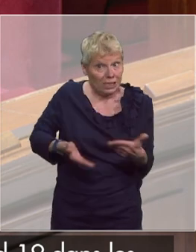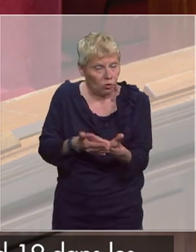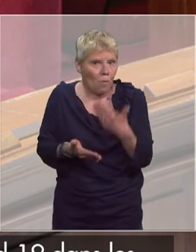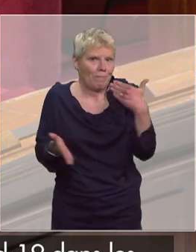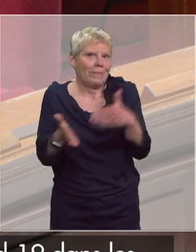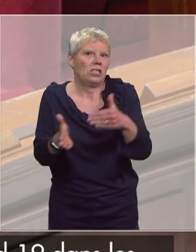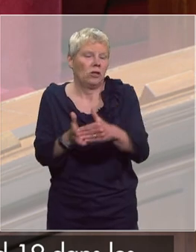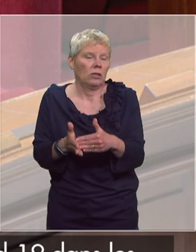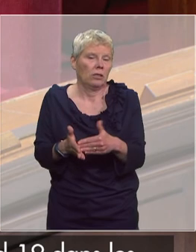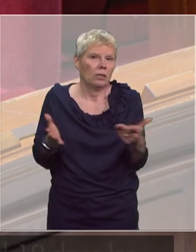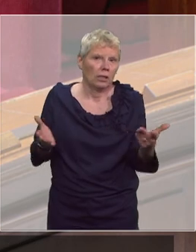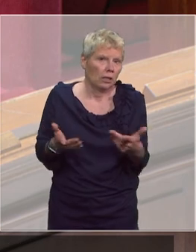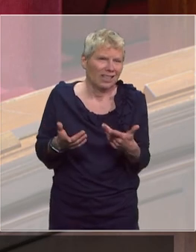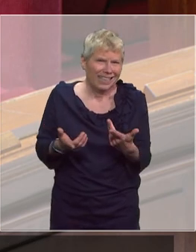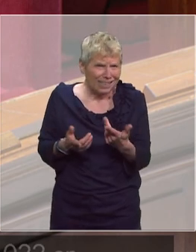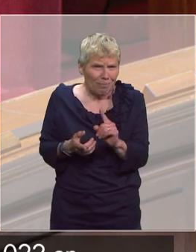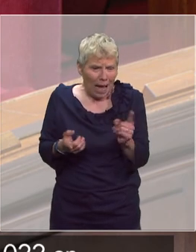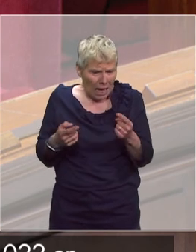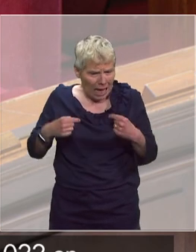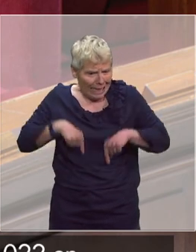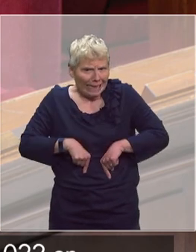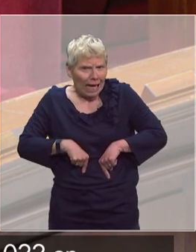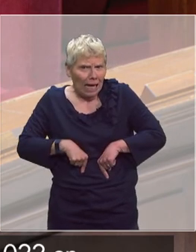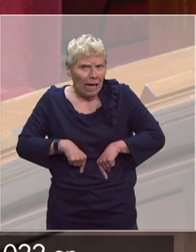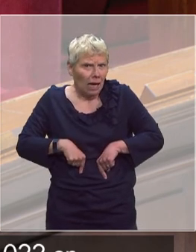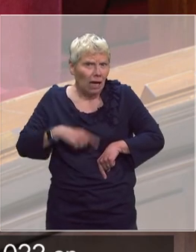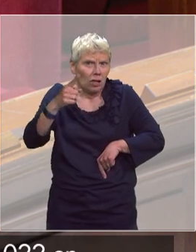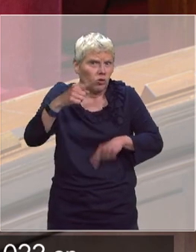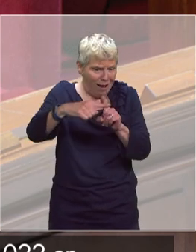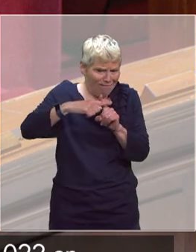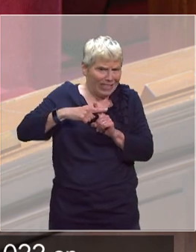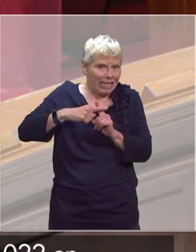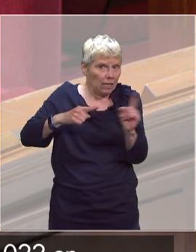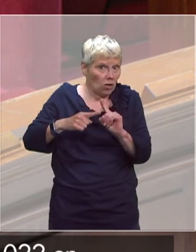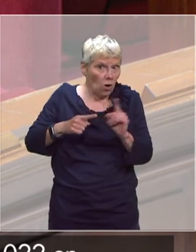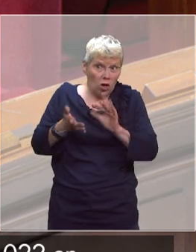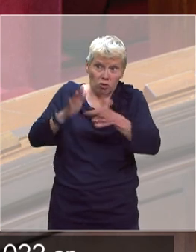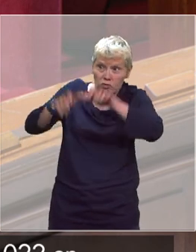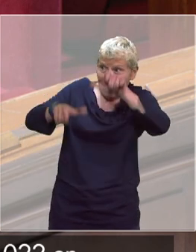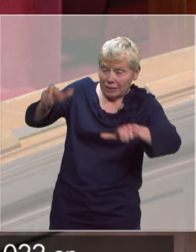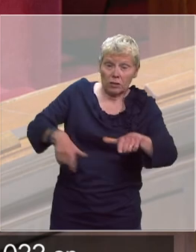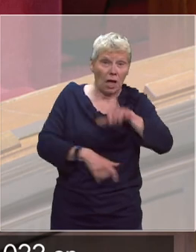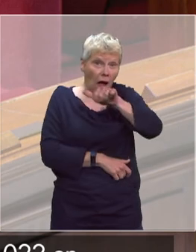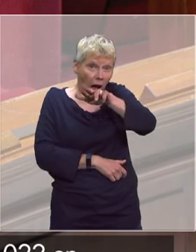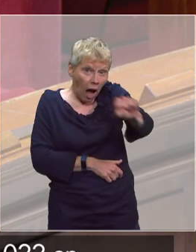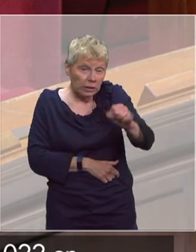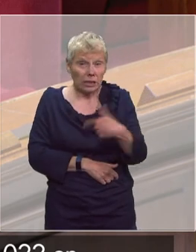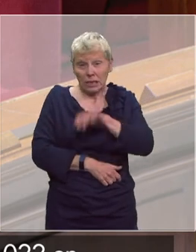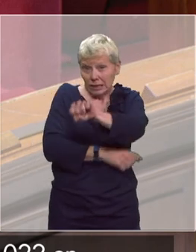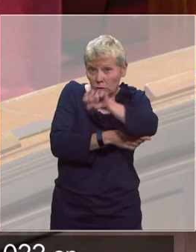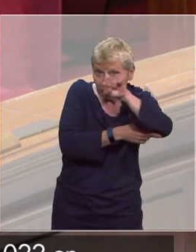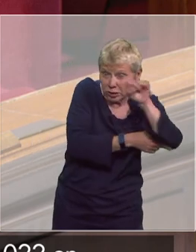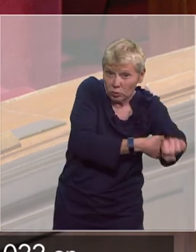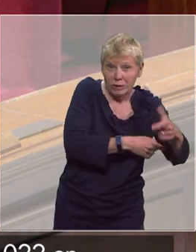Coquerel, encore une fois, ce n pas l'Etat que vous visez en faisant cela, c'est l'ensemble des acteurs des agences réunales de santé, de l'assurance maladie, de la